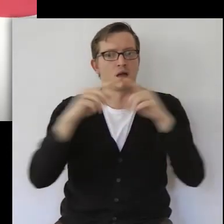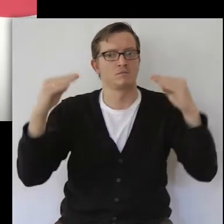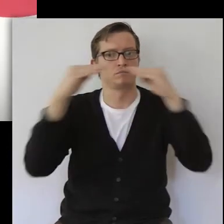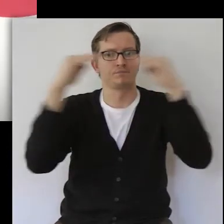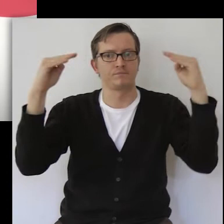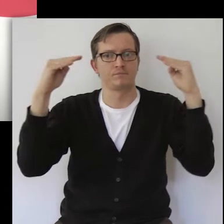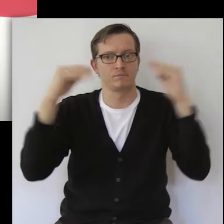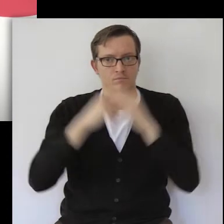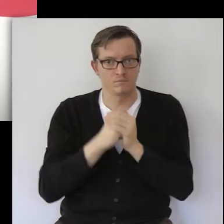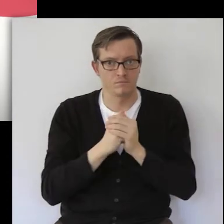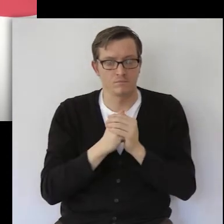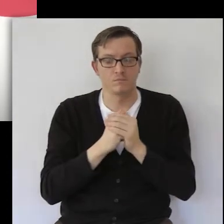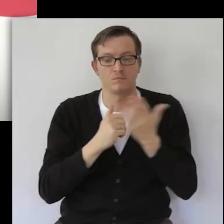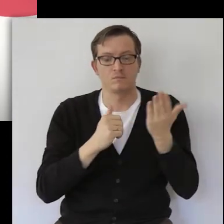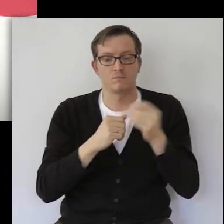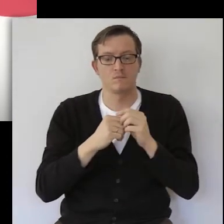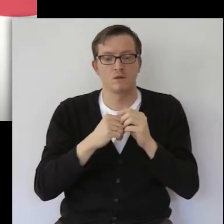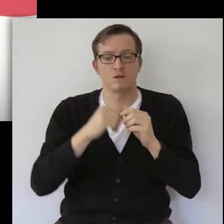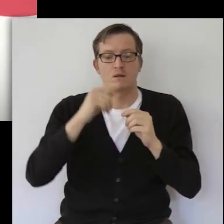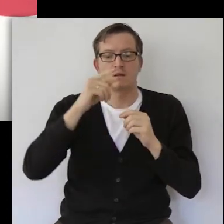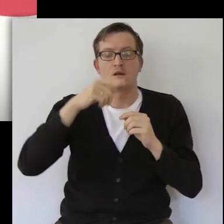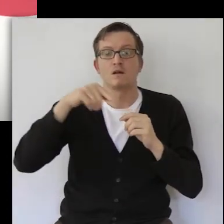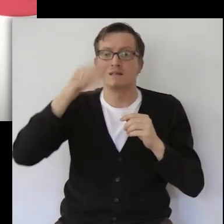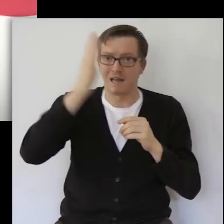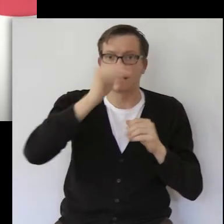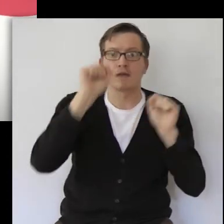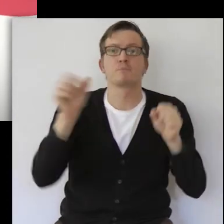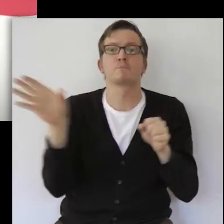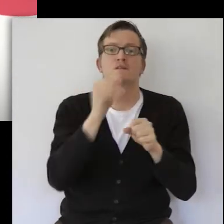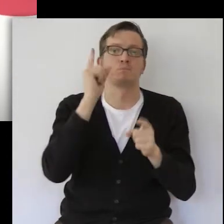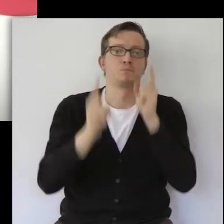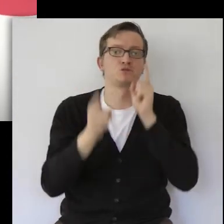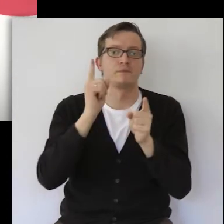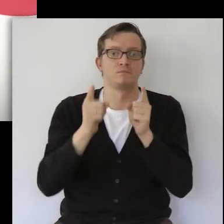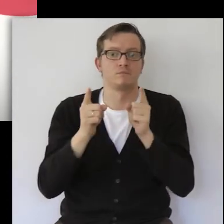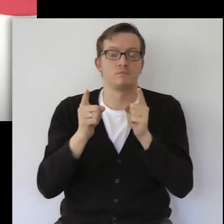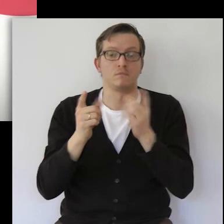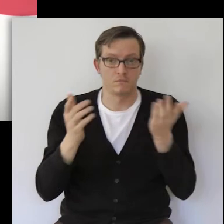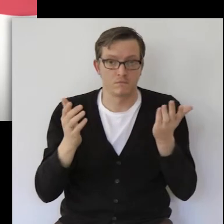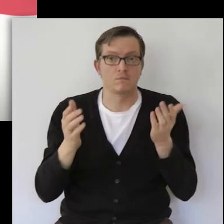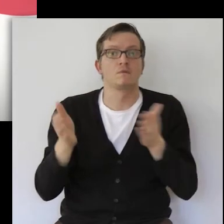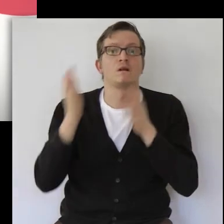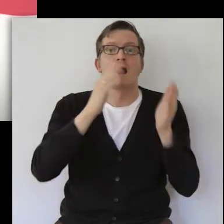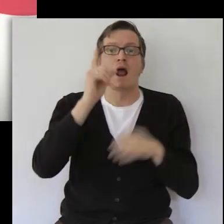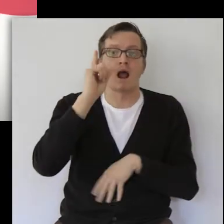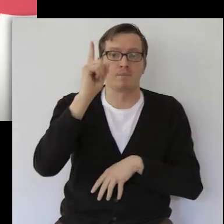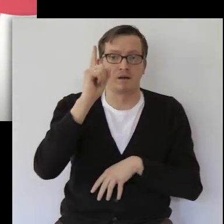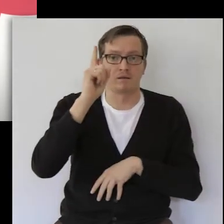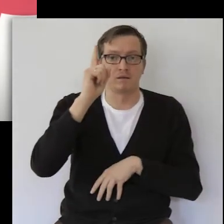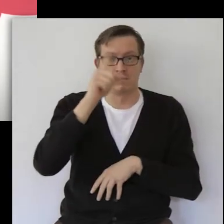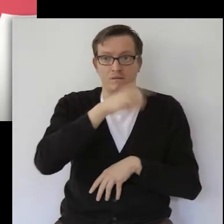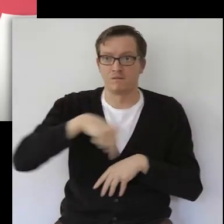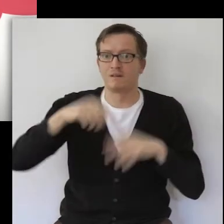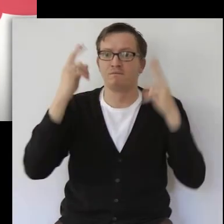Jeder soll mitbestimmen. Aber es können nicht alle, die in Deutschland wohnen miteinander